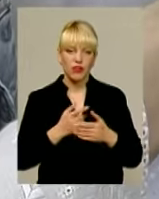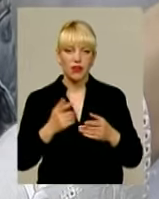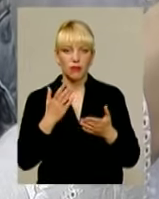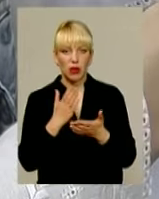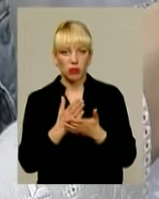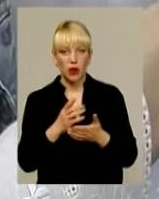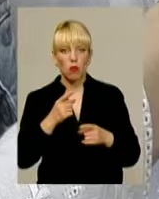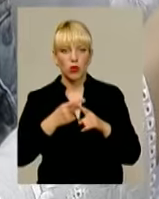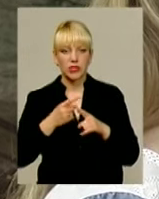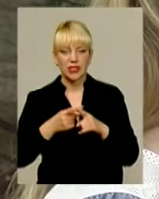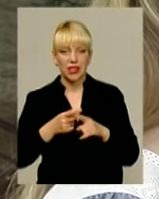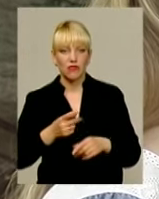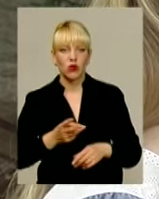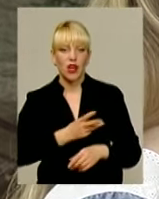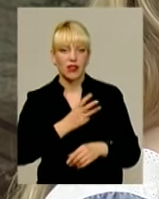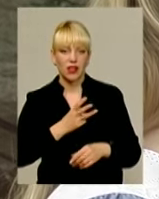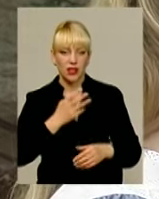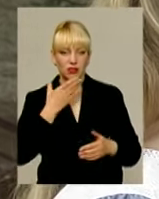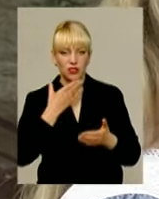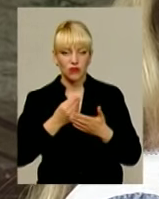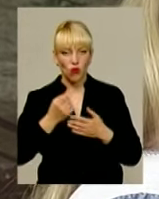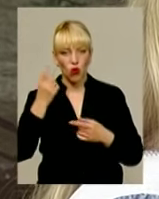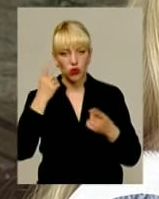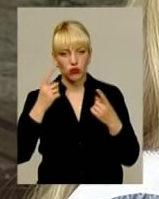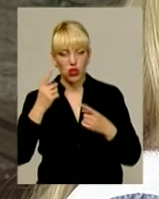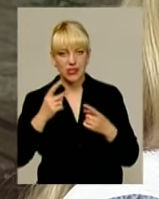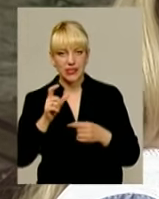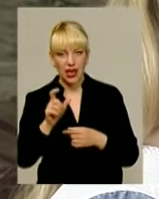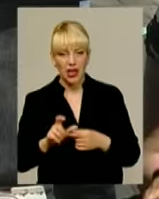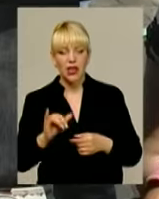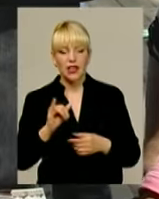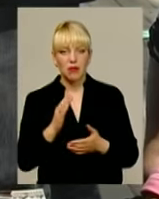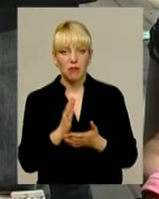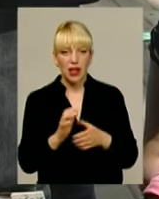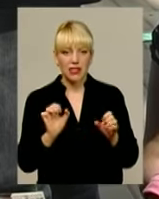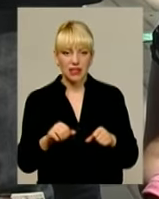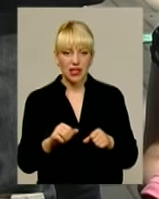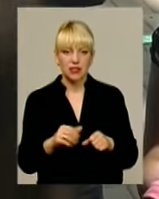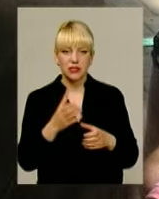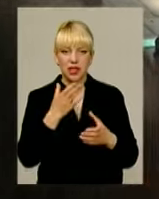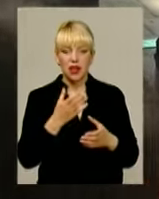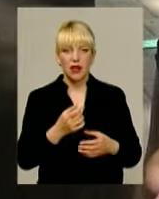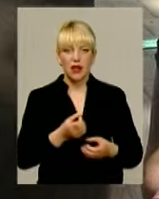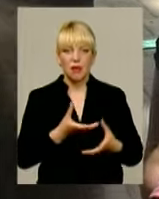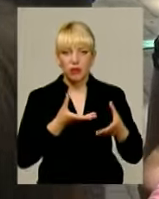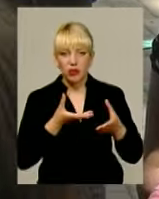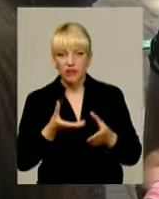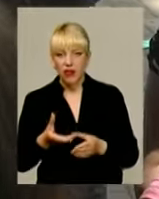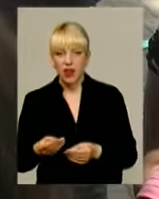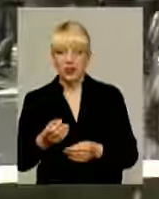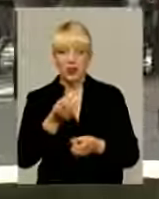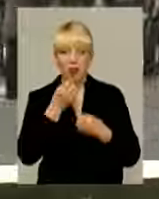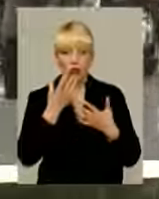позитивної енергетики свого творця і тому має здатність благотворно впливати на оточуючих. Це річ